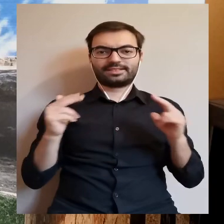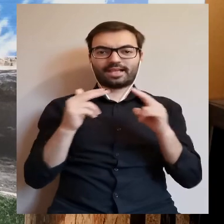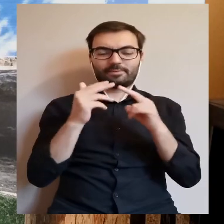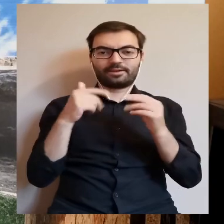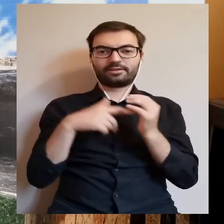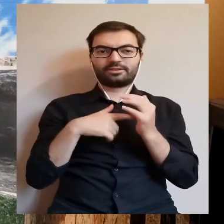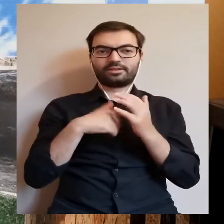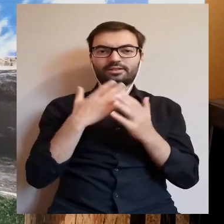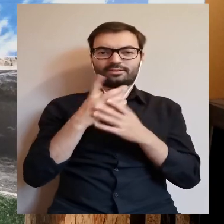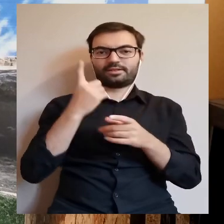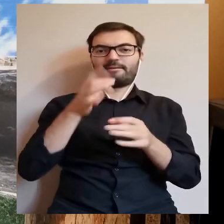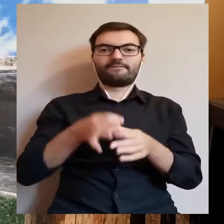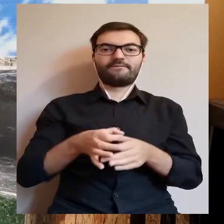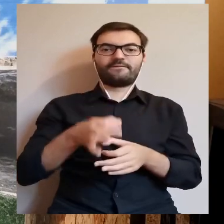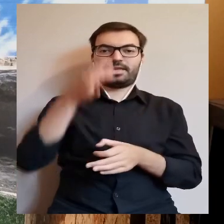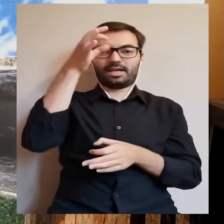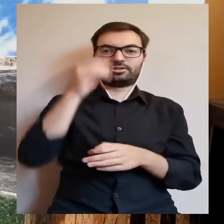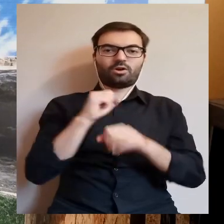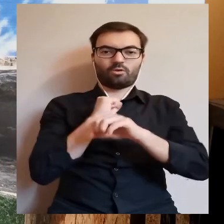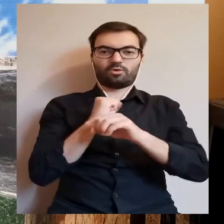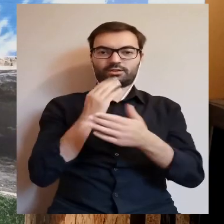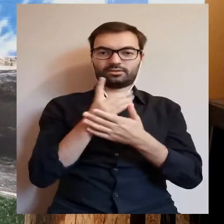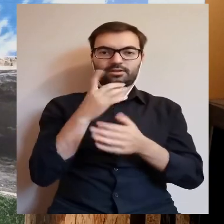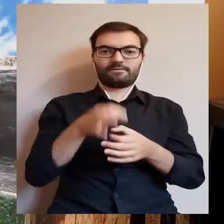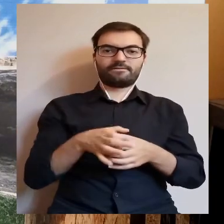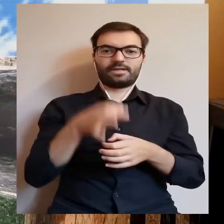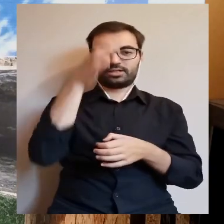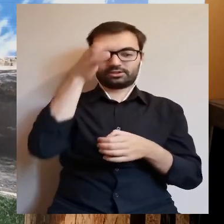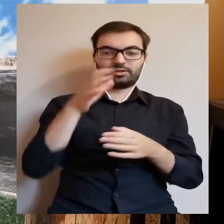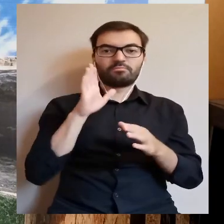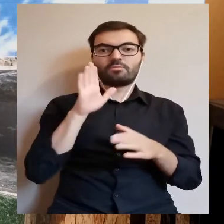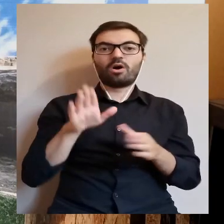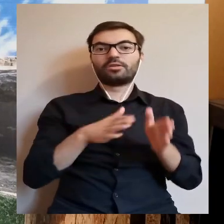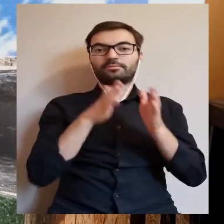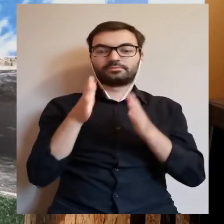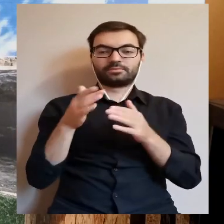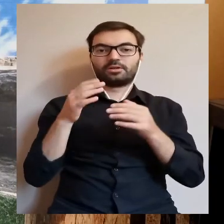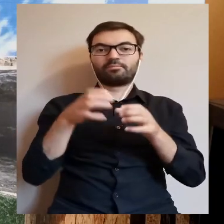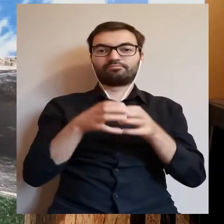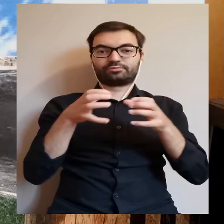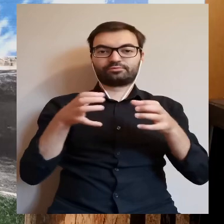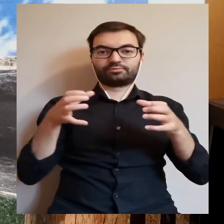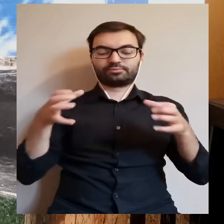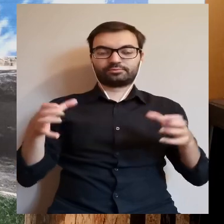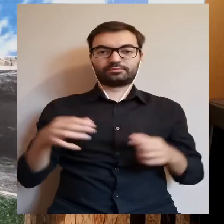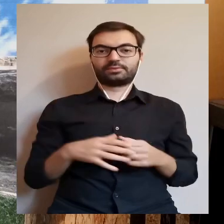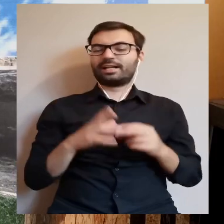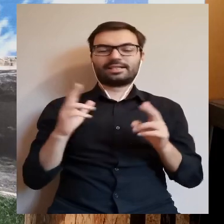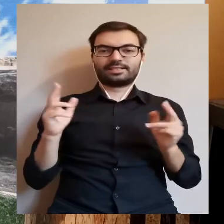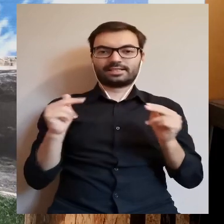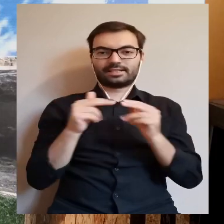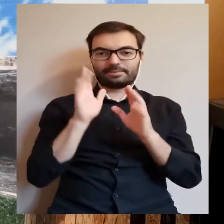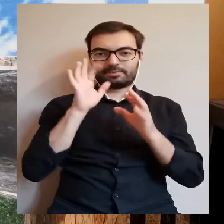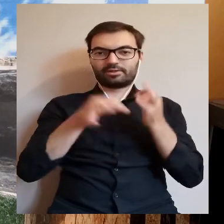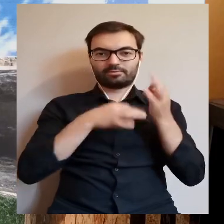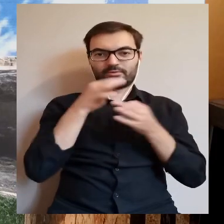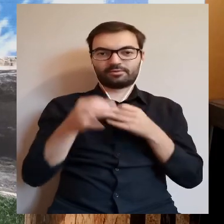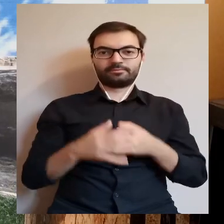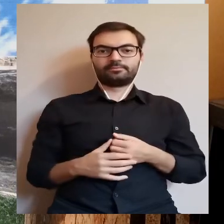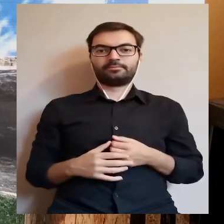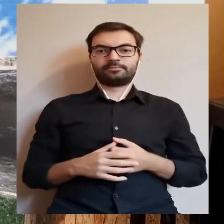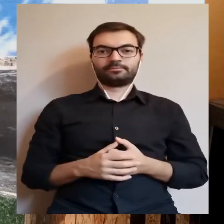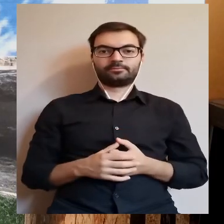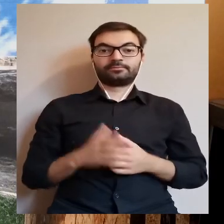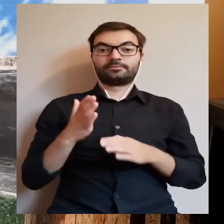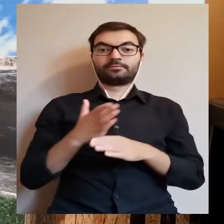była to wtedy tylko wieża na początku obronna. Później dopiero został rozbudowany, ale to jeszcze o zamku będę mówić.